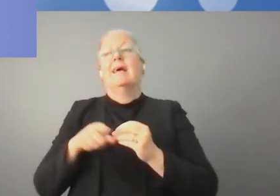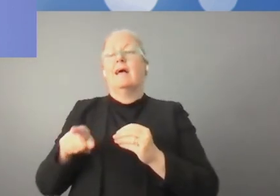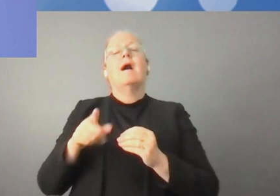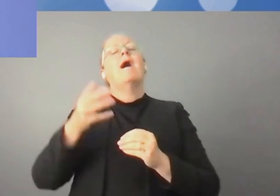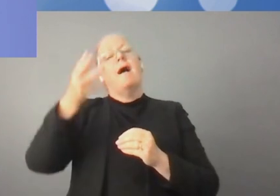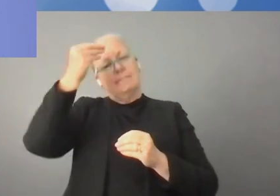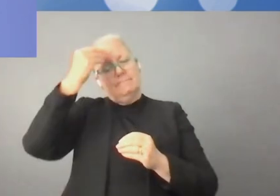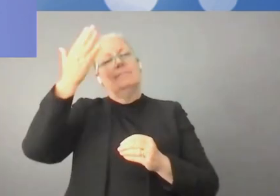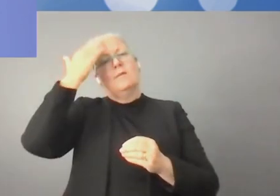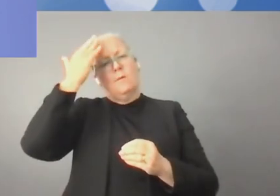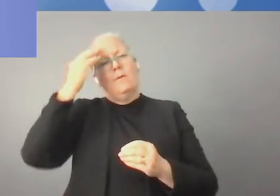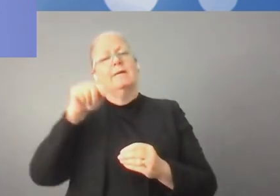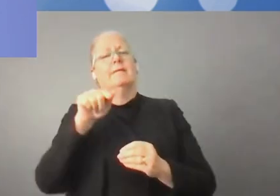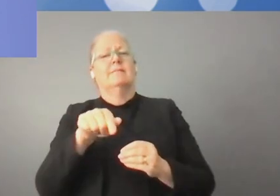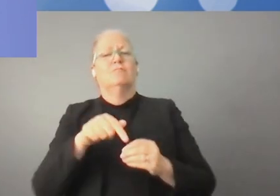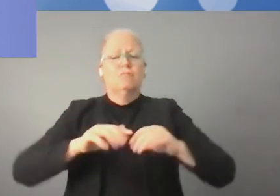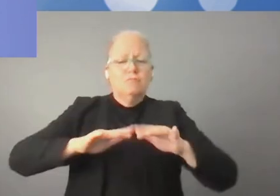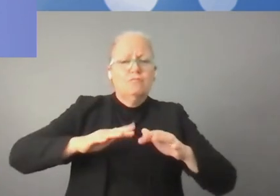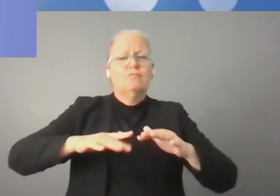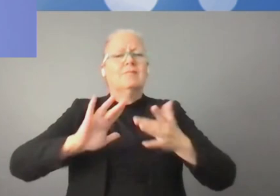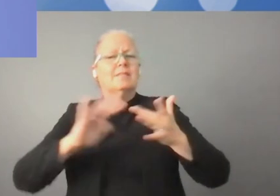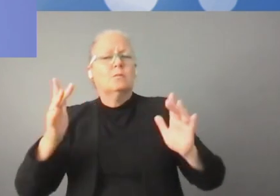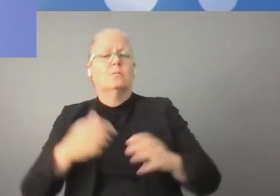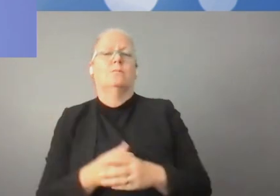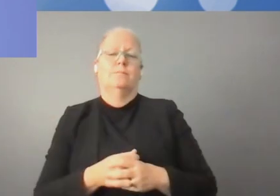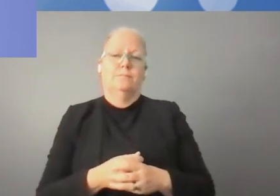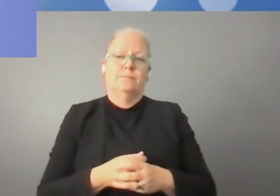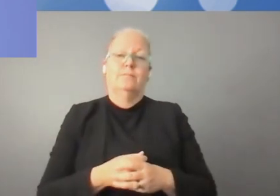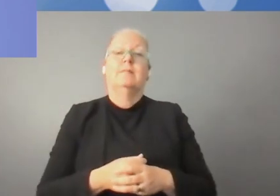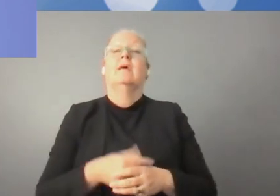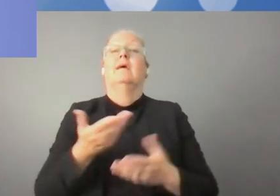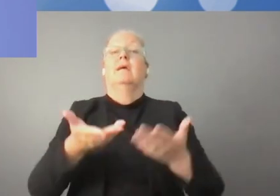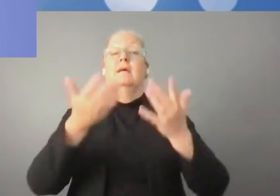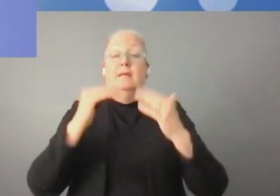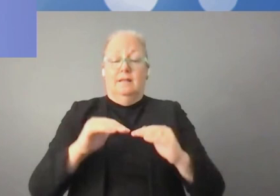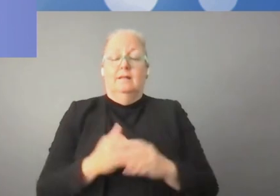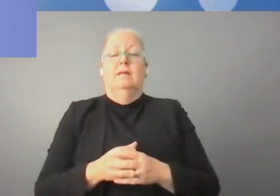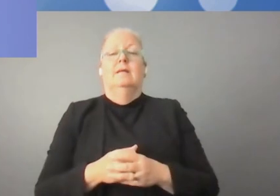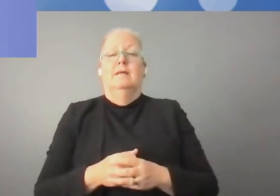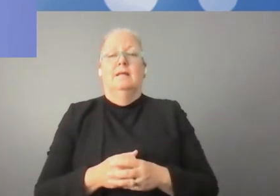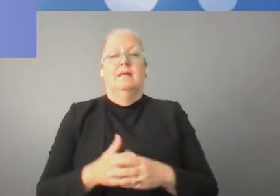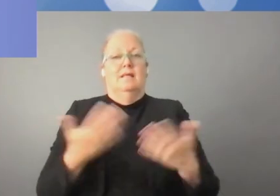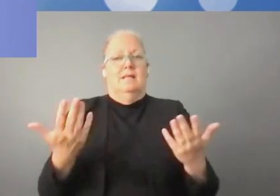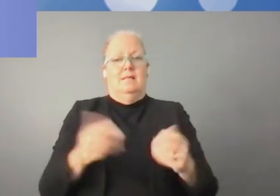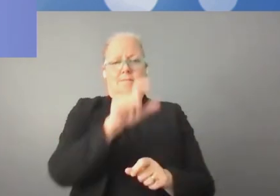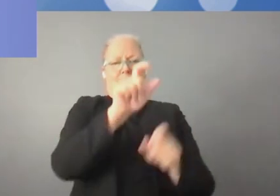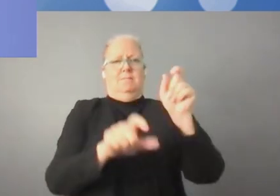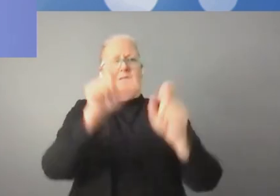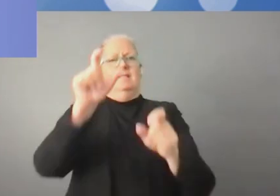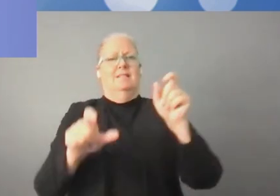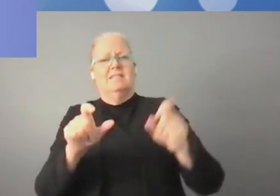'employés qualifiés. Donc, nous devons travailler un travail là-dessus pour améliorer les compétences et pour les élargir.